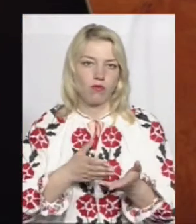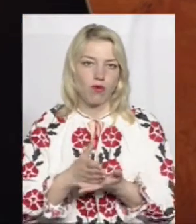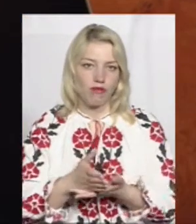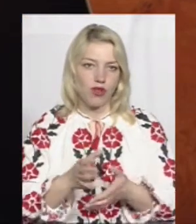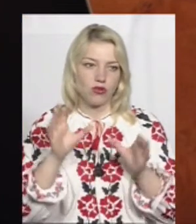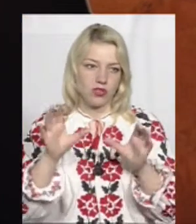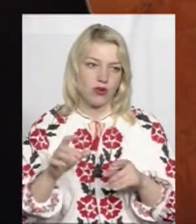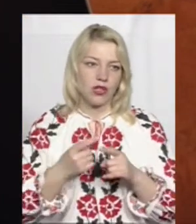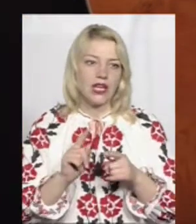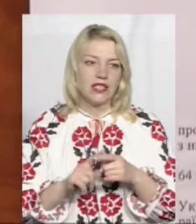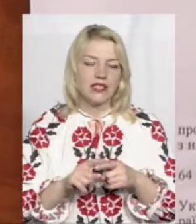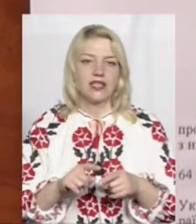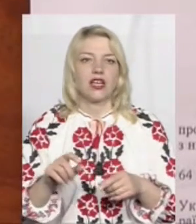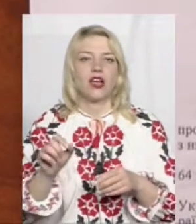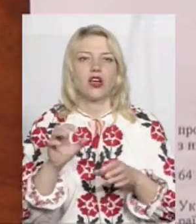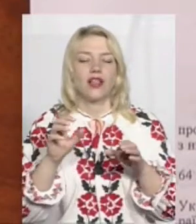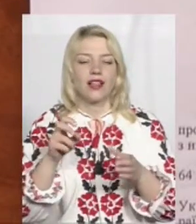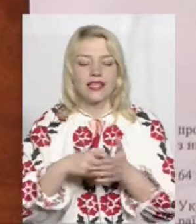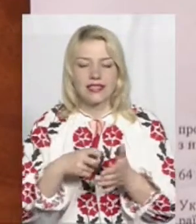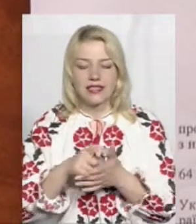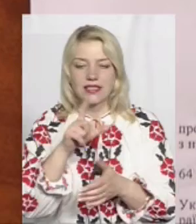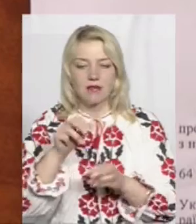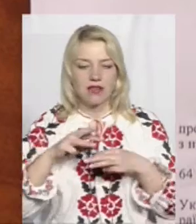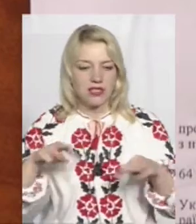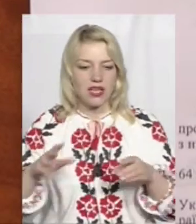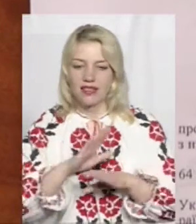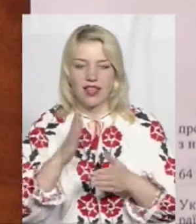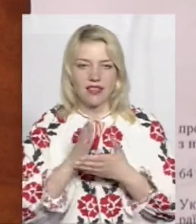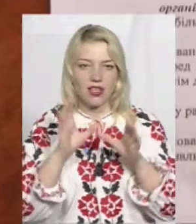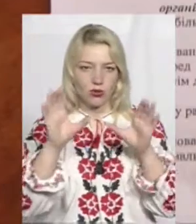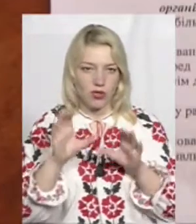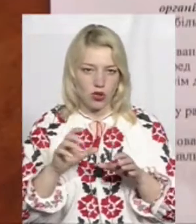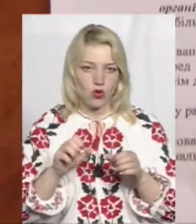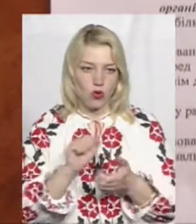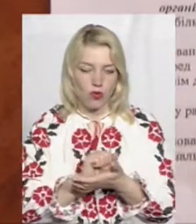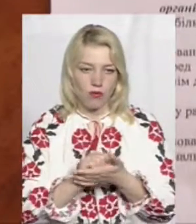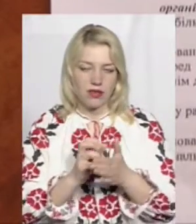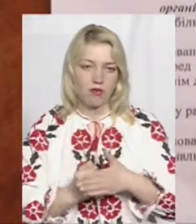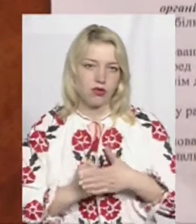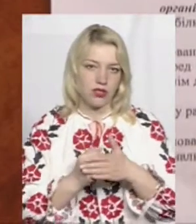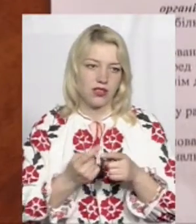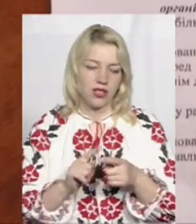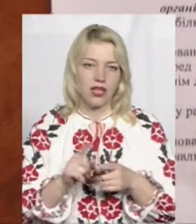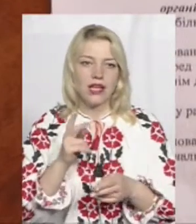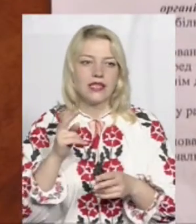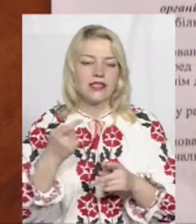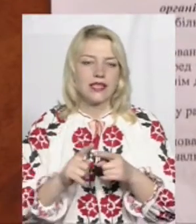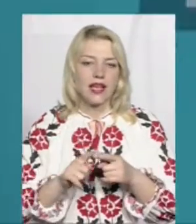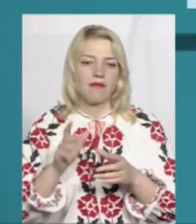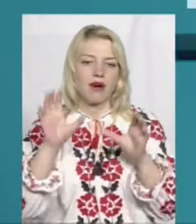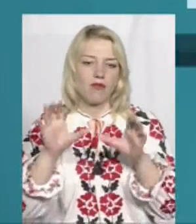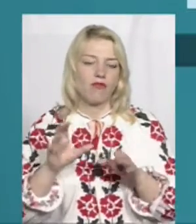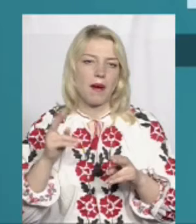міністерств не є нормативними документами, що визначають правачі обов'язки громадян. Тому посилання на них є правовою безвідповідальністю, каже